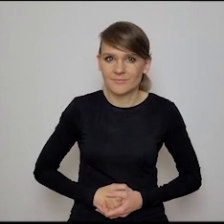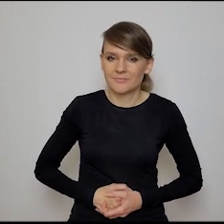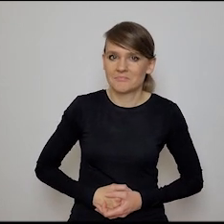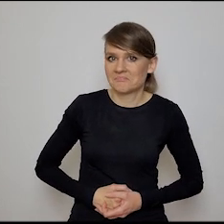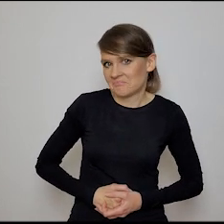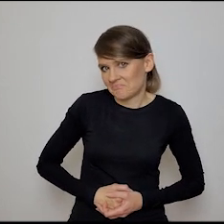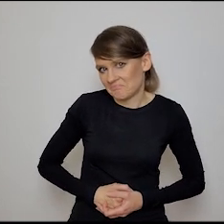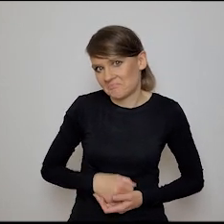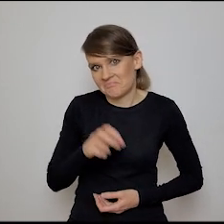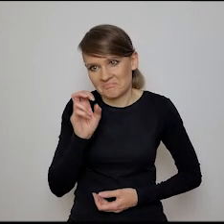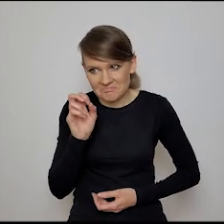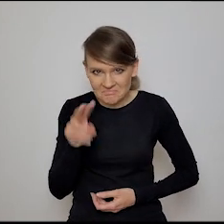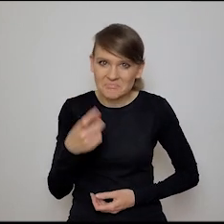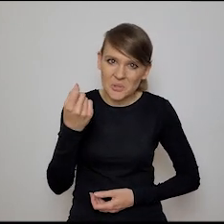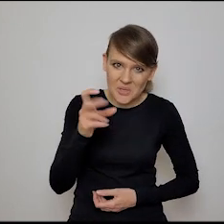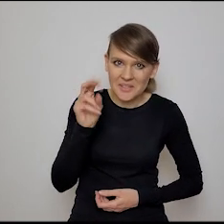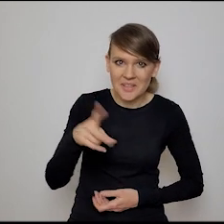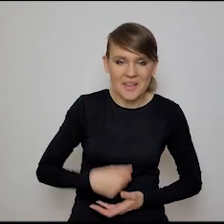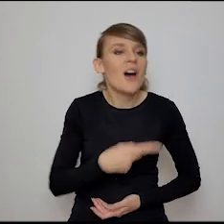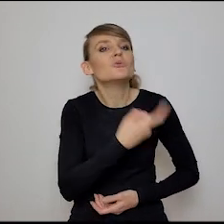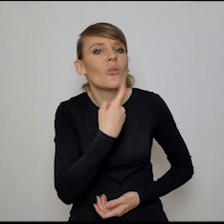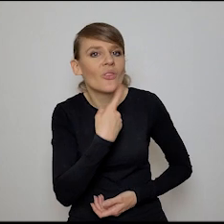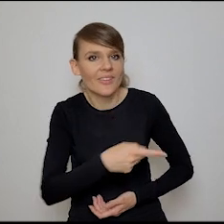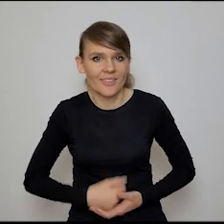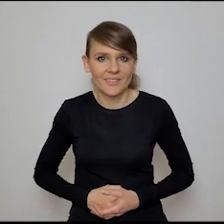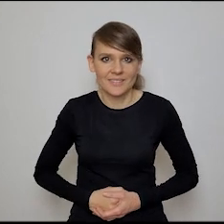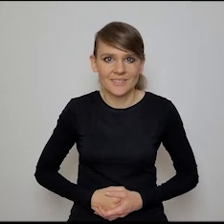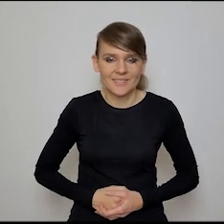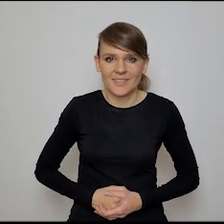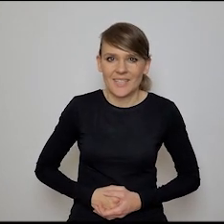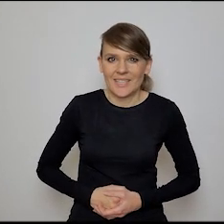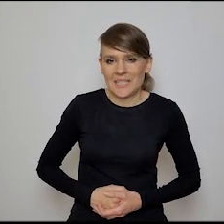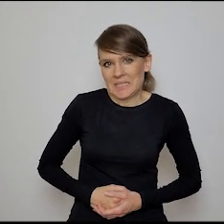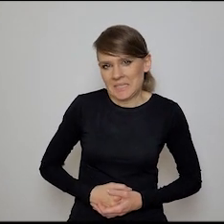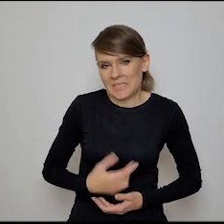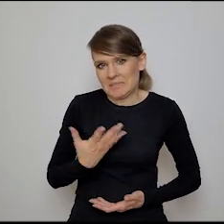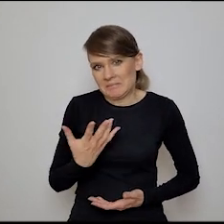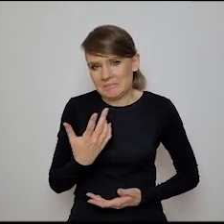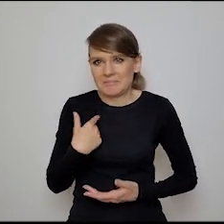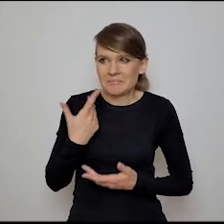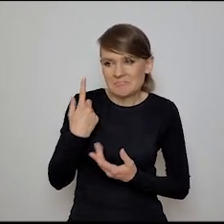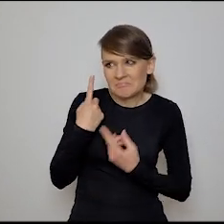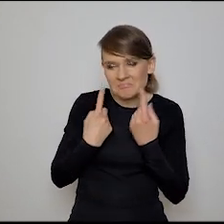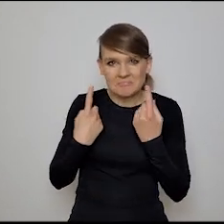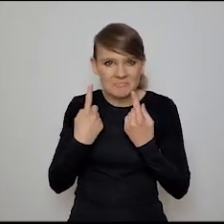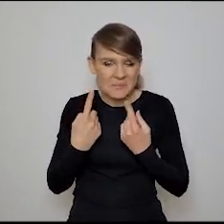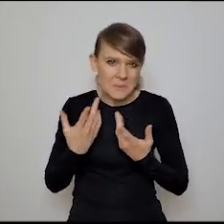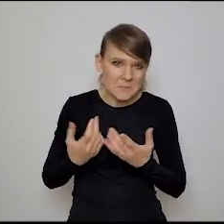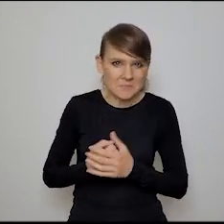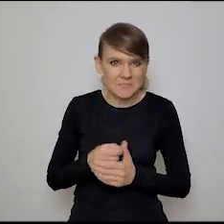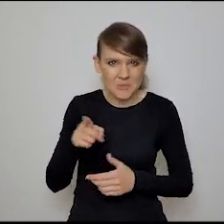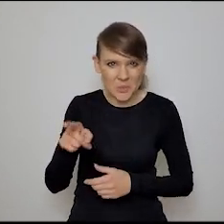No tak, troszkę tak. Troszkę tak. to jest? Mogę się domyślać co najwyżej. No to